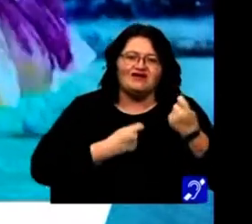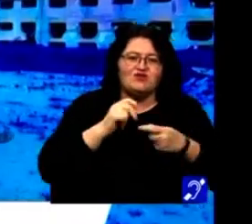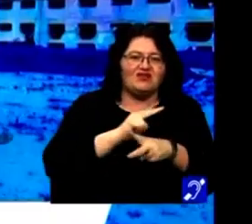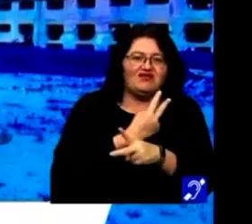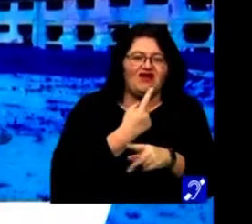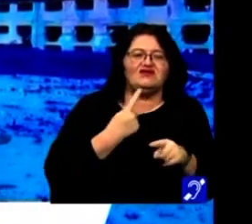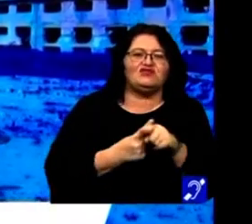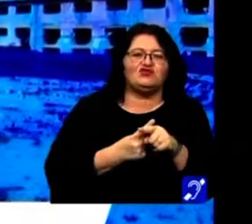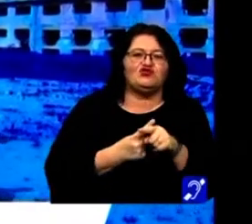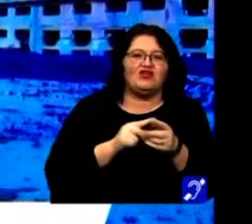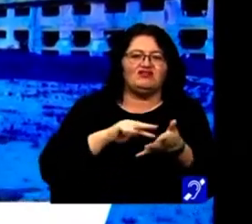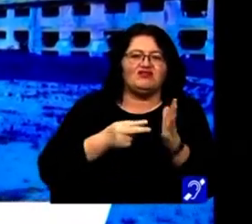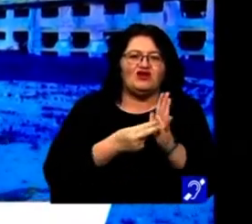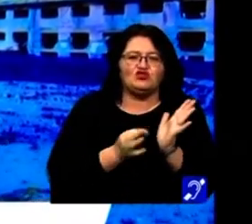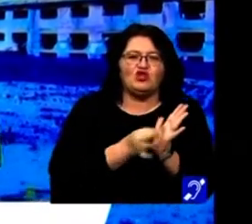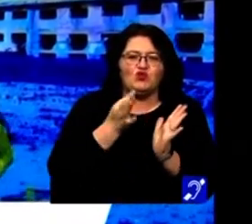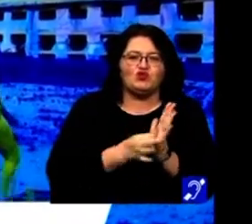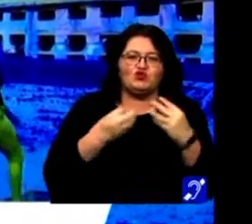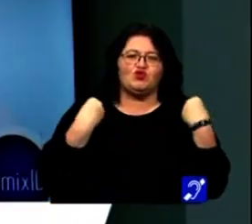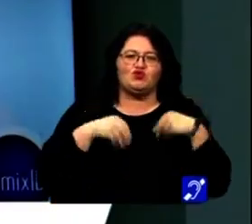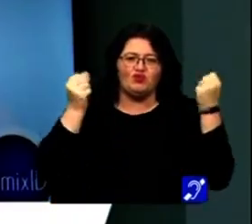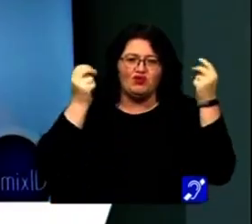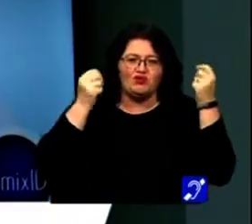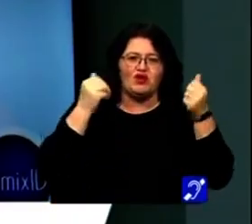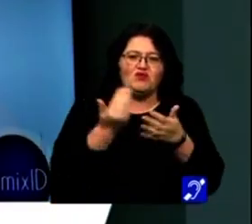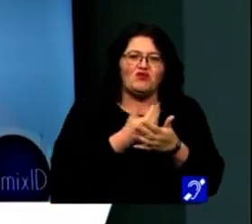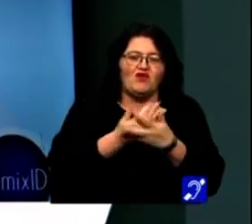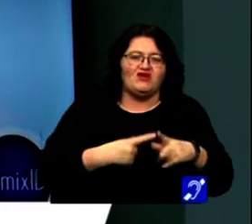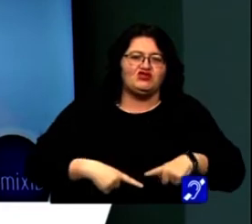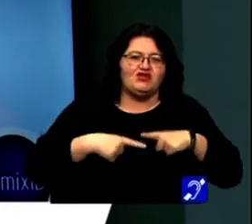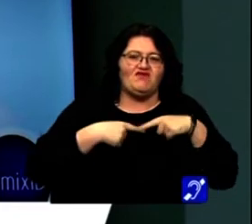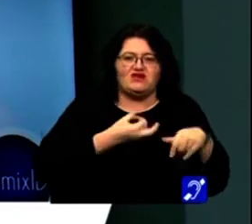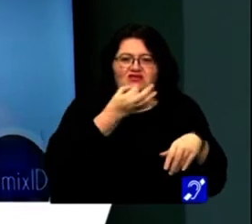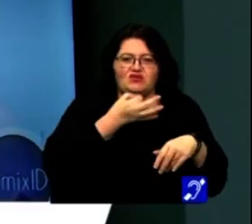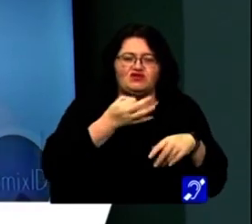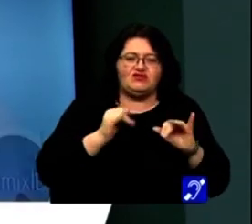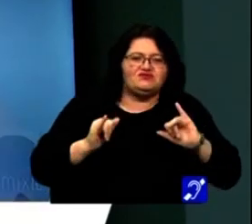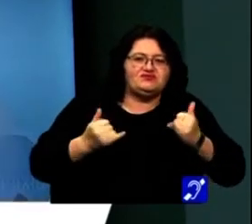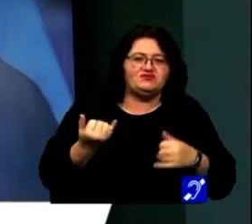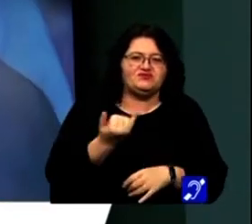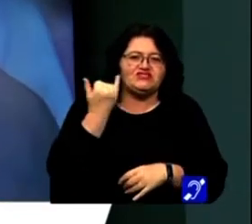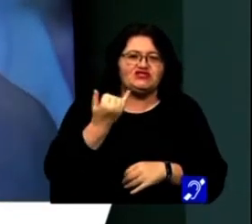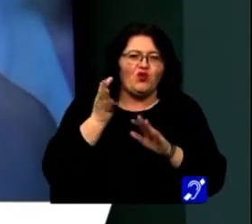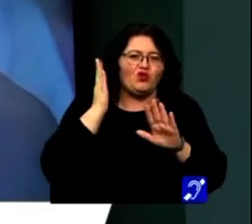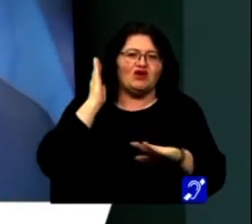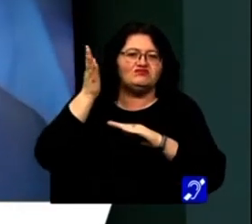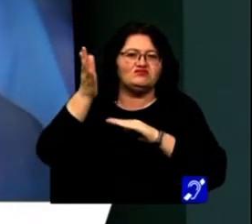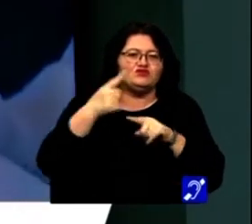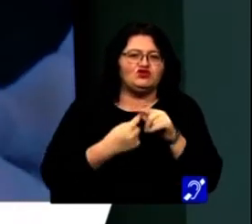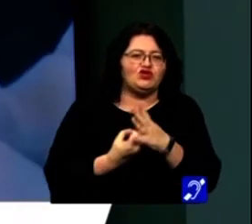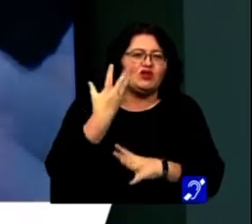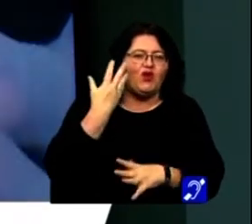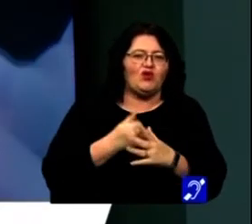tradiții, chiar și tehnici de cusut costume populare, povești de viață, mărturii tragice din istoria îndepărtată și din cea